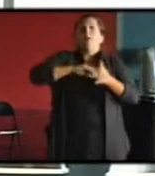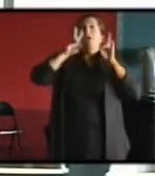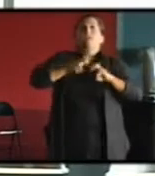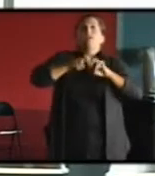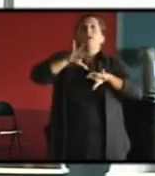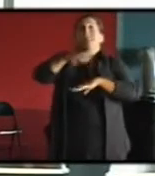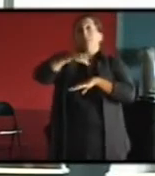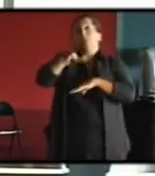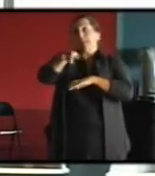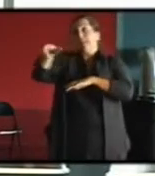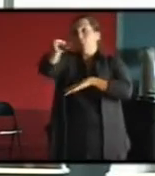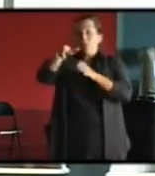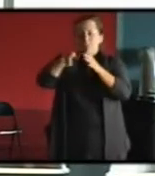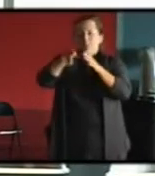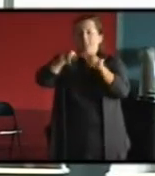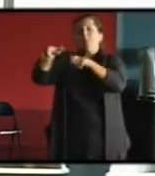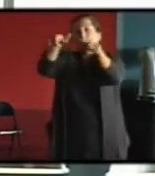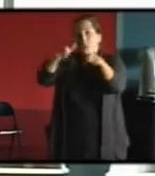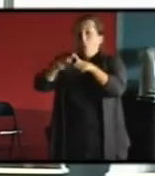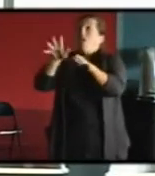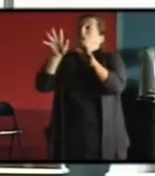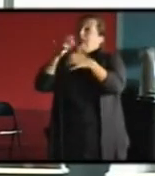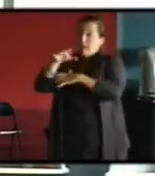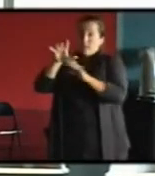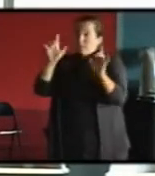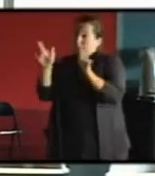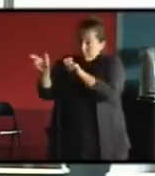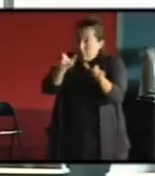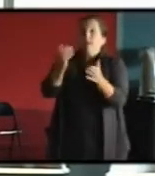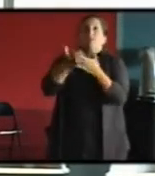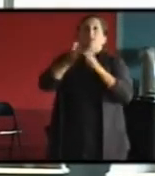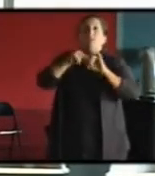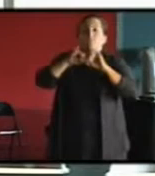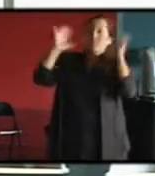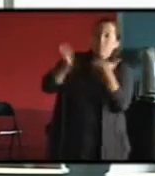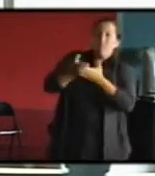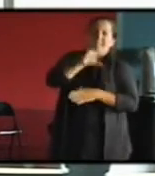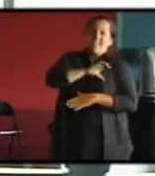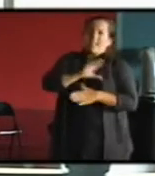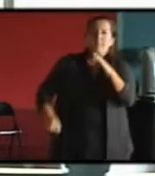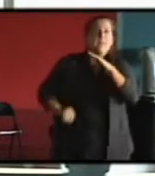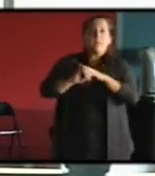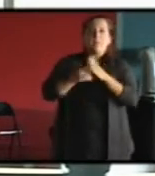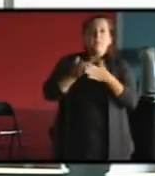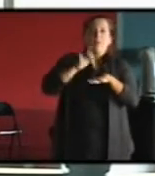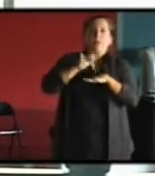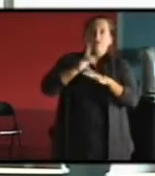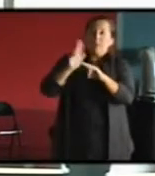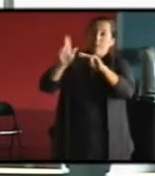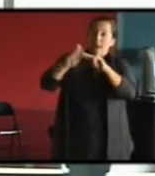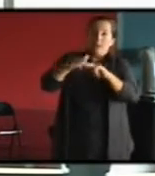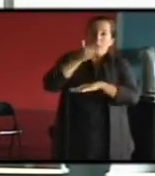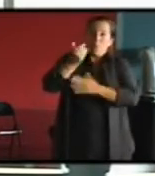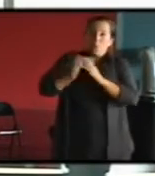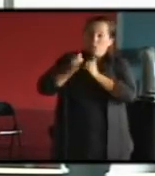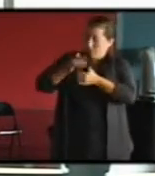500 bâtiments pour déjà une contextualisation maximale de ce qui est mis en oeuvre.